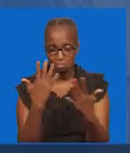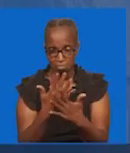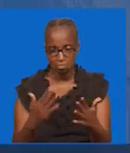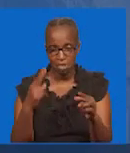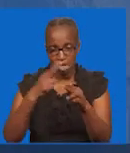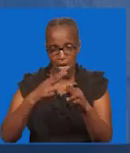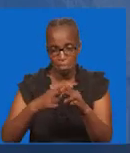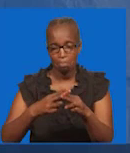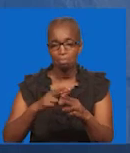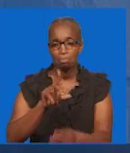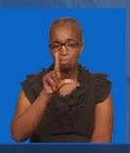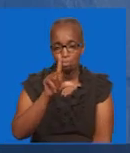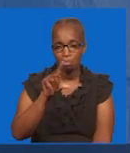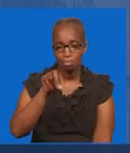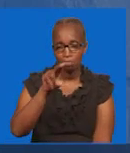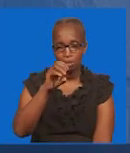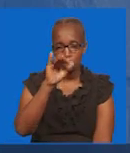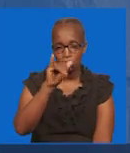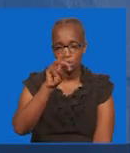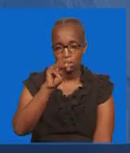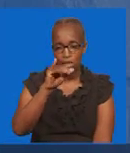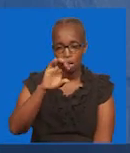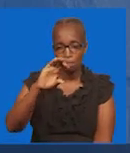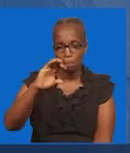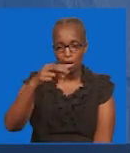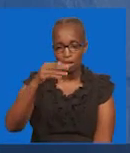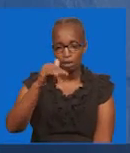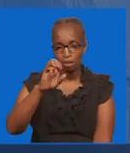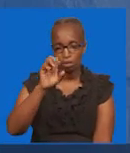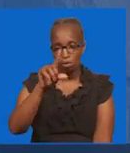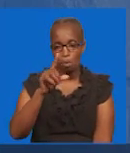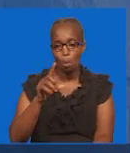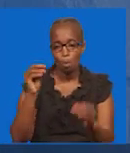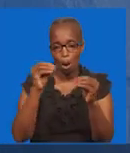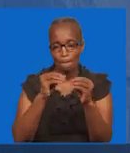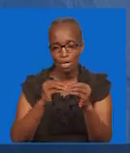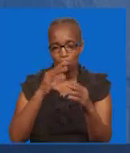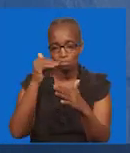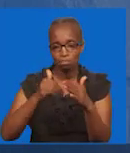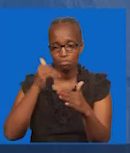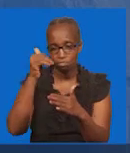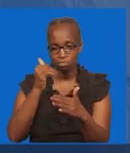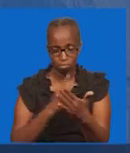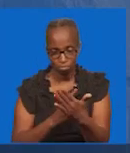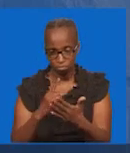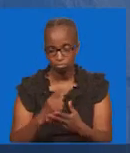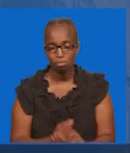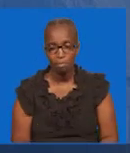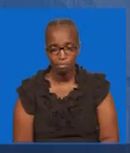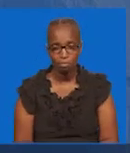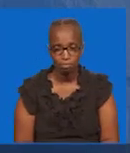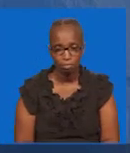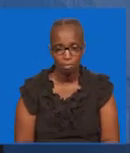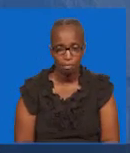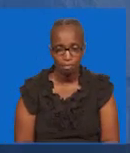Wako Pastor Lucy Michael Tupatani Tena Iowiki Yambayo Inanzia Apo Kesho Na Mungu Ataweza Kwendelia Na